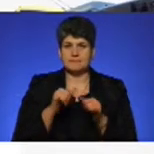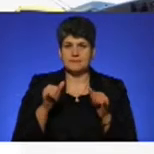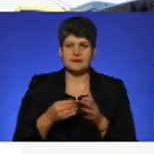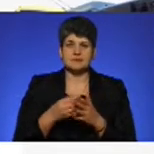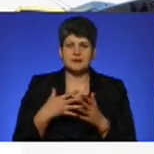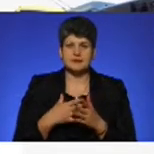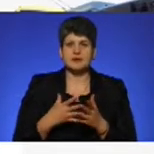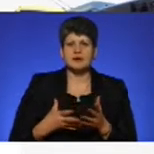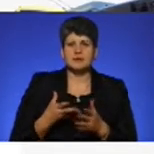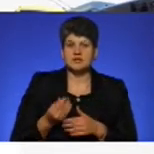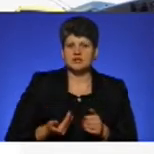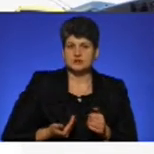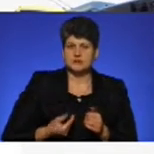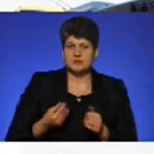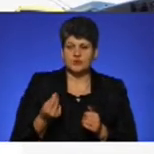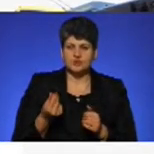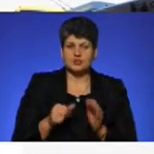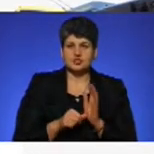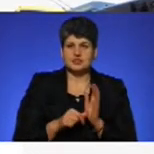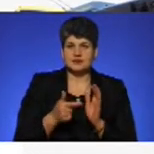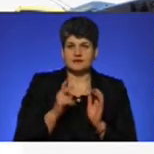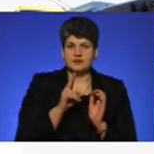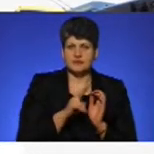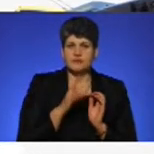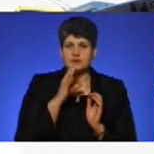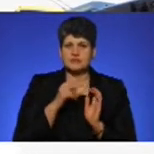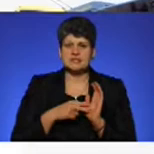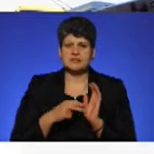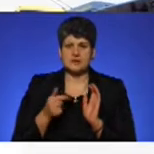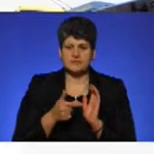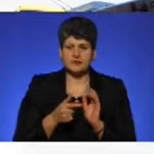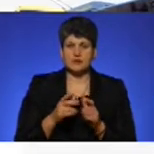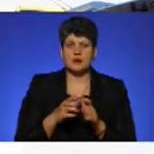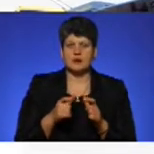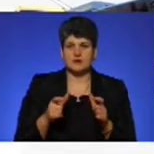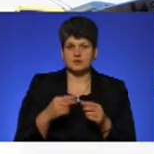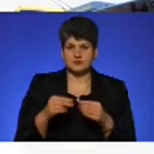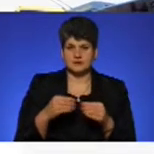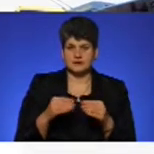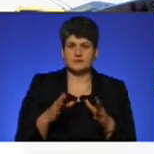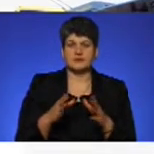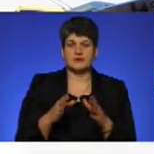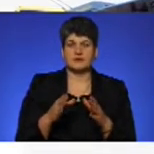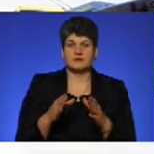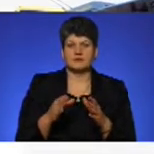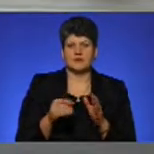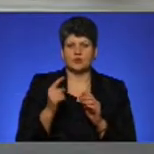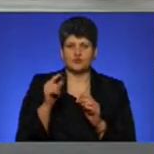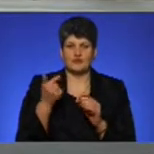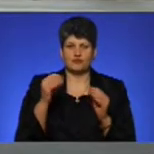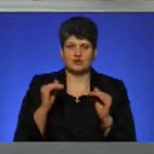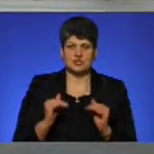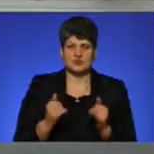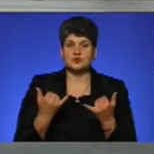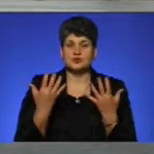розрахунку готівкою у тролейбусах 6 гривень, маршрутка – 7 гривень. При розрахунку карткою Тернополяна або електронним квитком на гривню дешевше. На